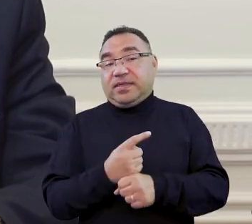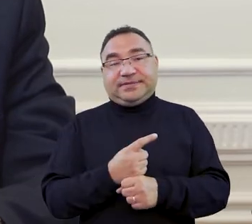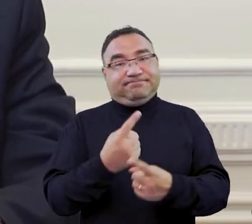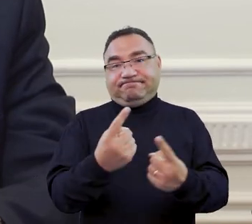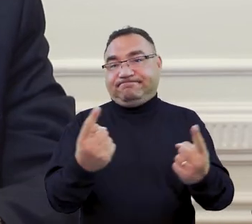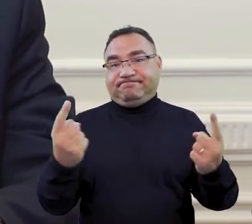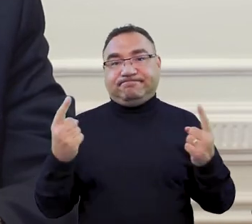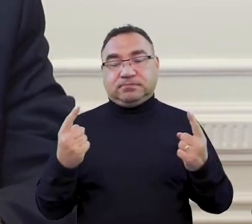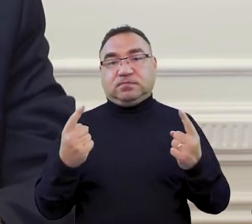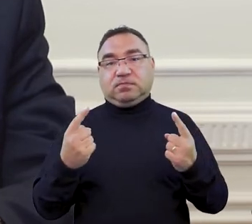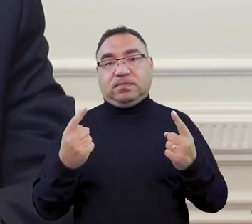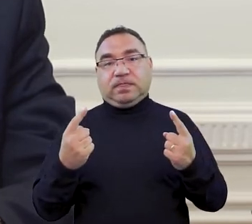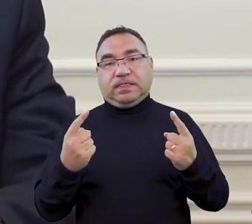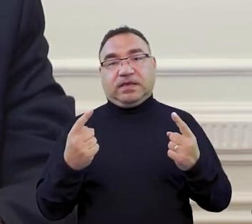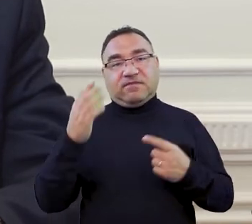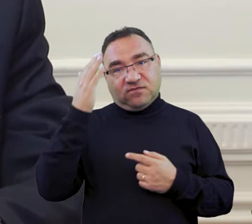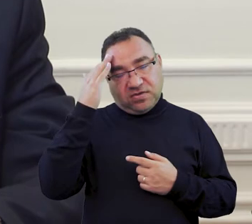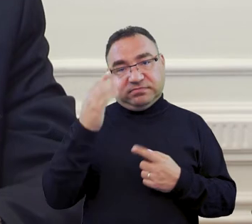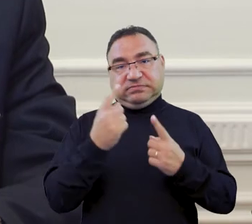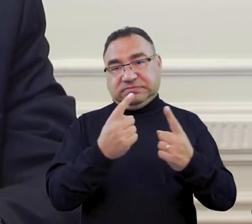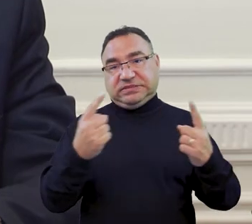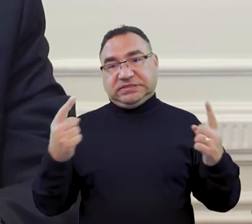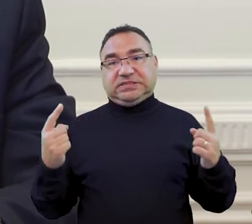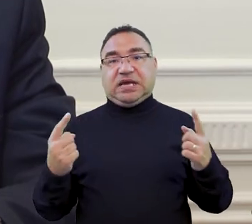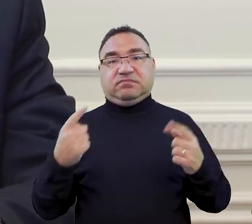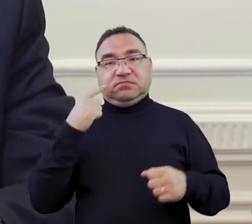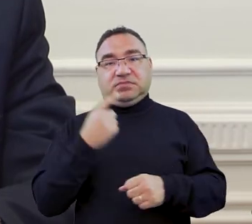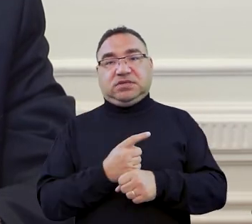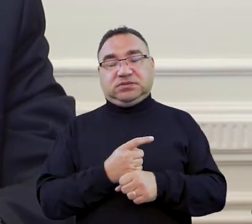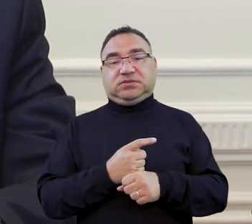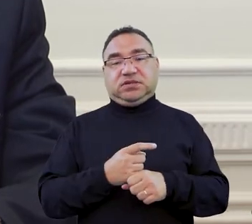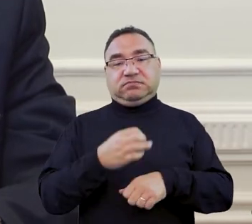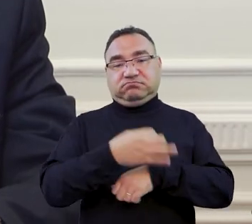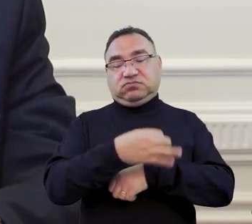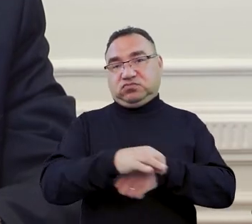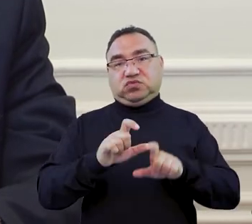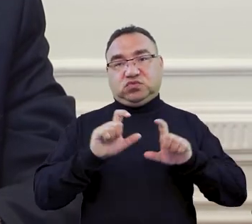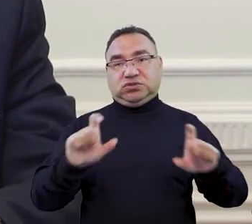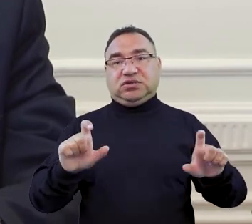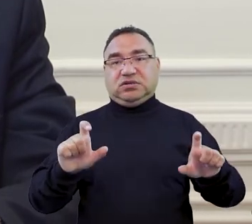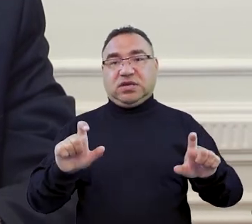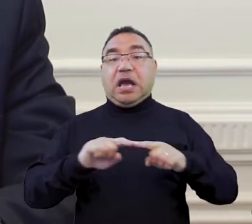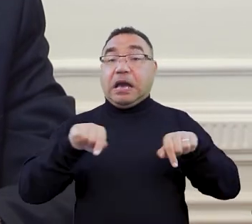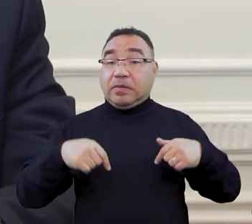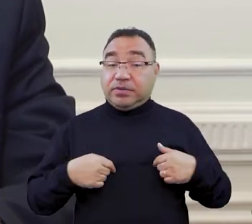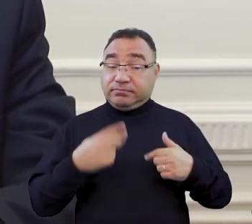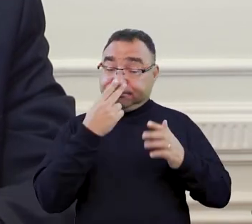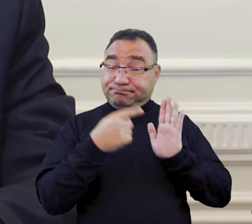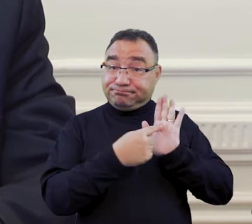patrząc na swoją bazę podejmują uczelnie, natomiast my pokazujemy, że